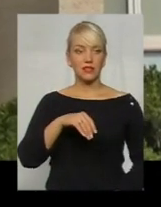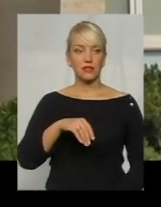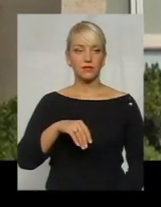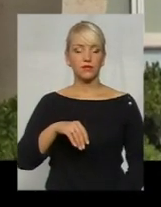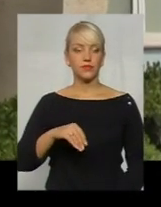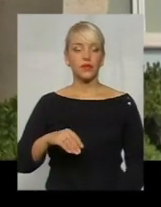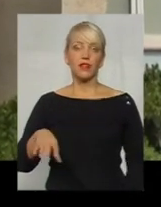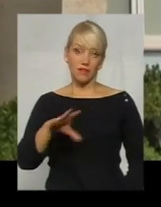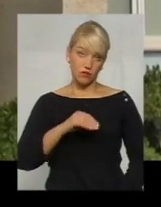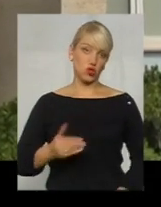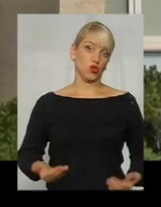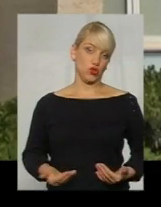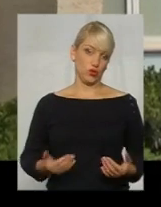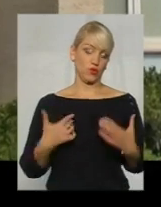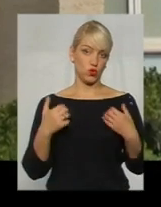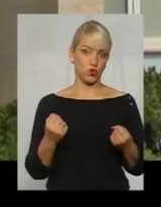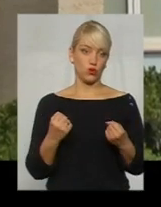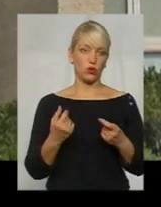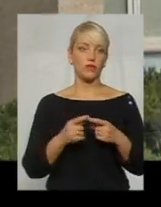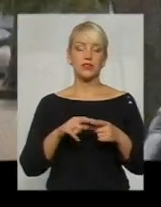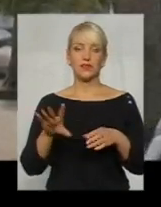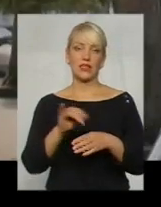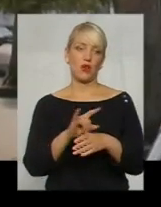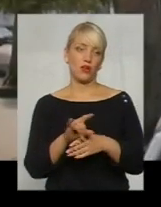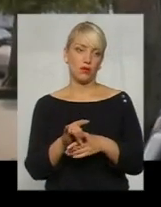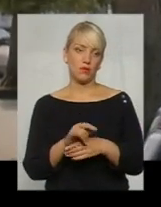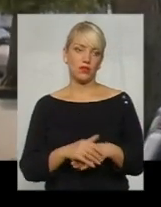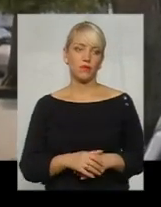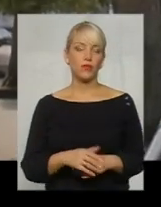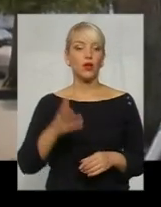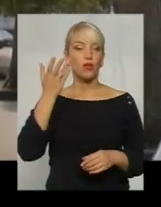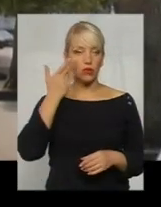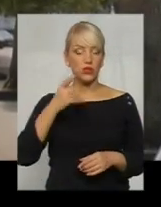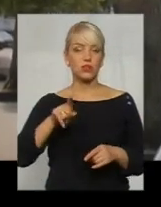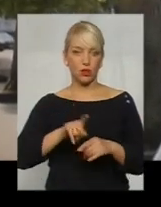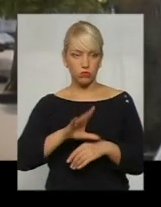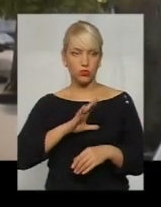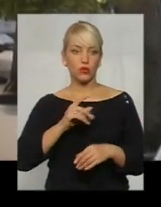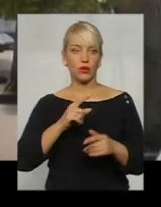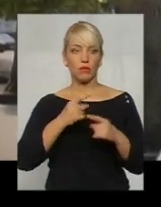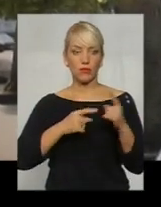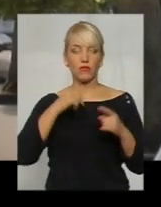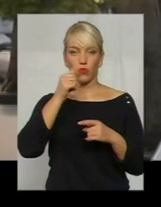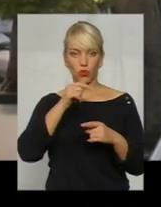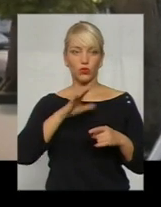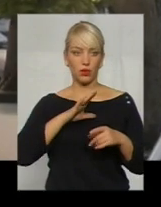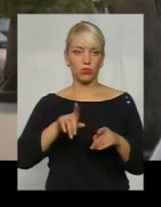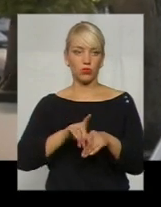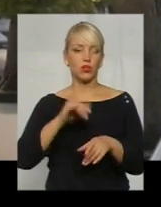що всі живі, здорові, що це все неправда. Колись було, таке десь пів року назад, таке було.